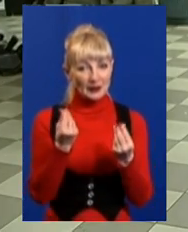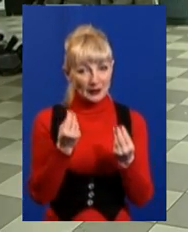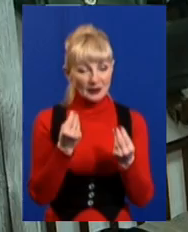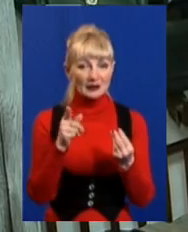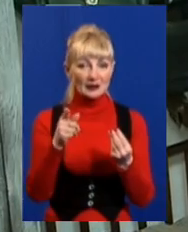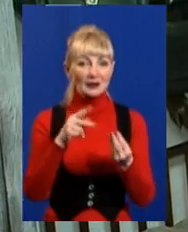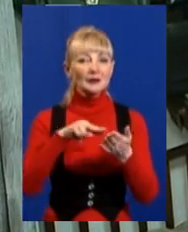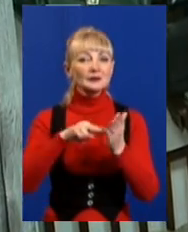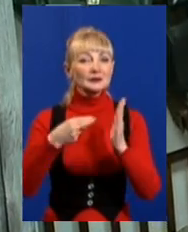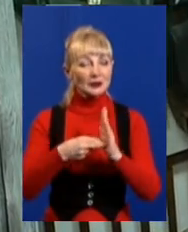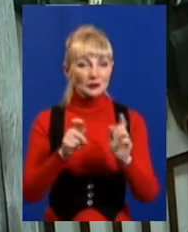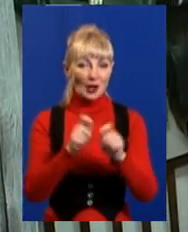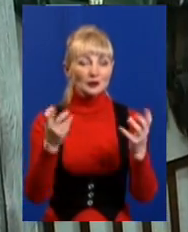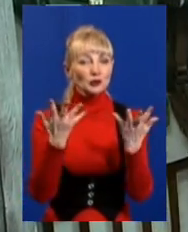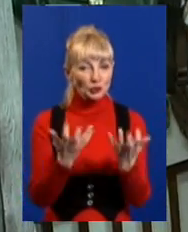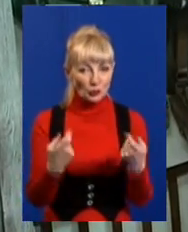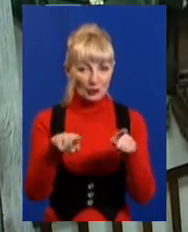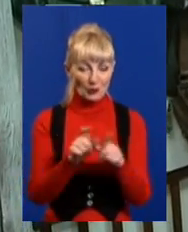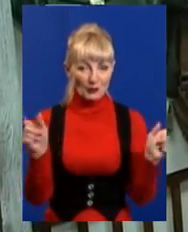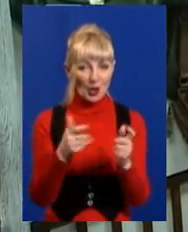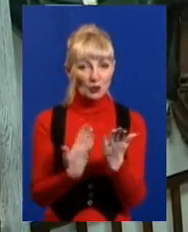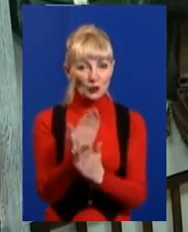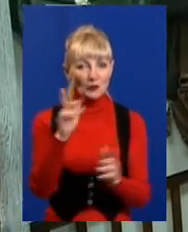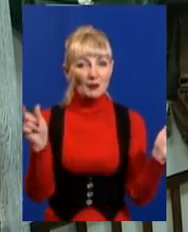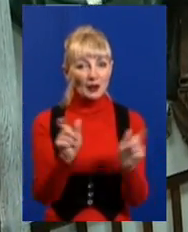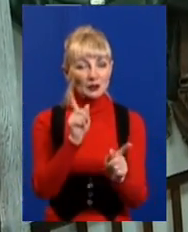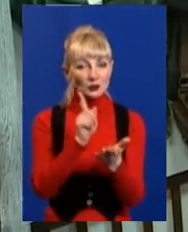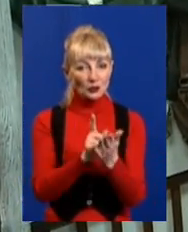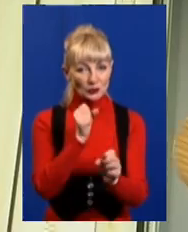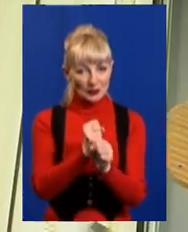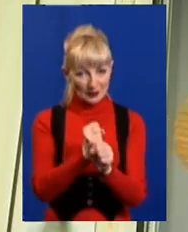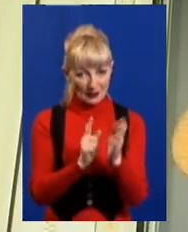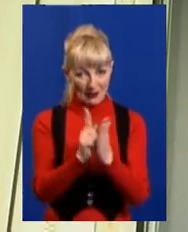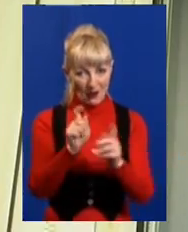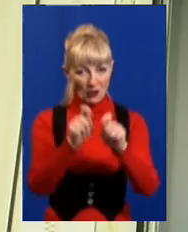відкрити ще одну таку керамницю. Новий магазин має запрацювати у березні.